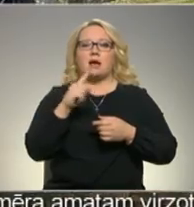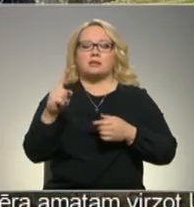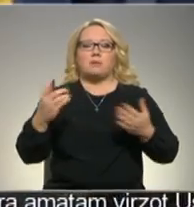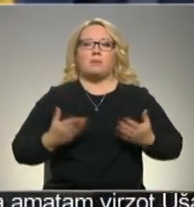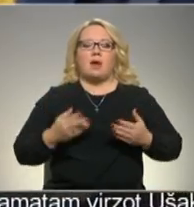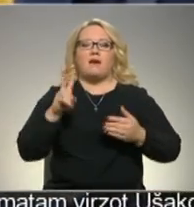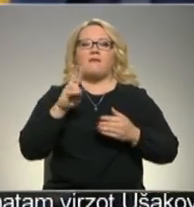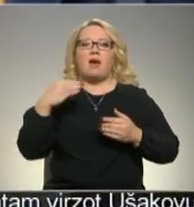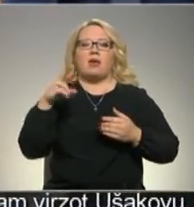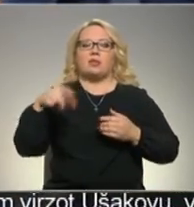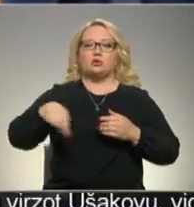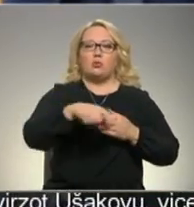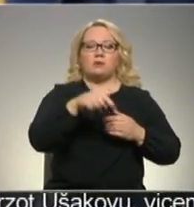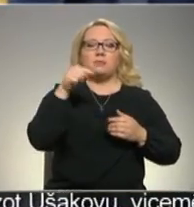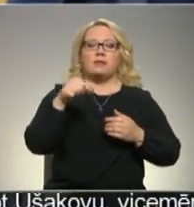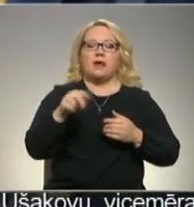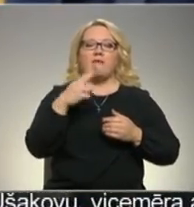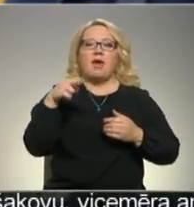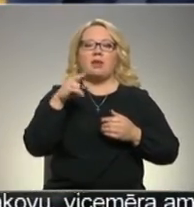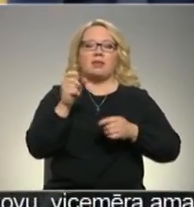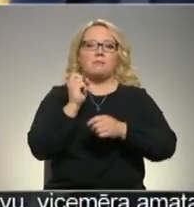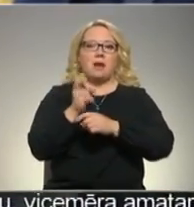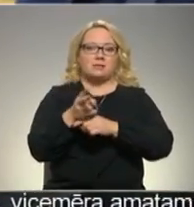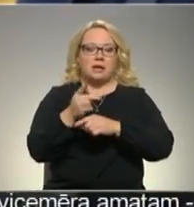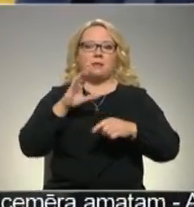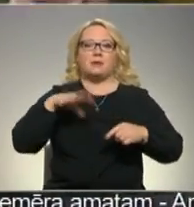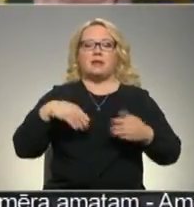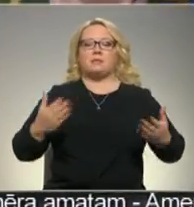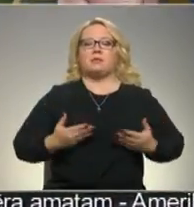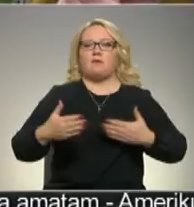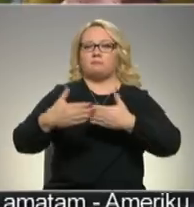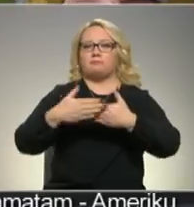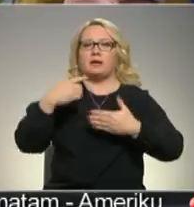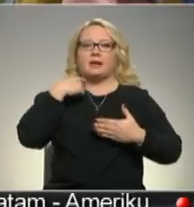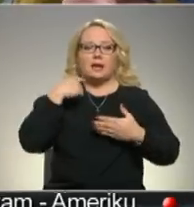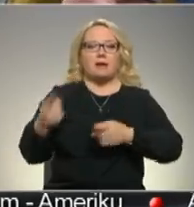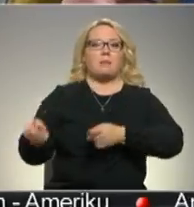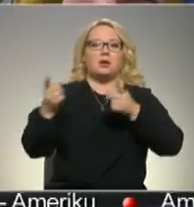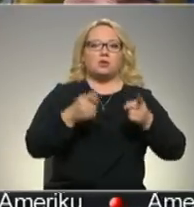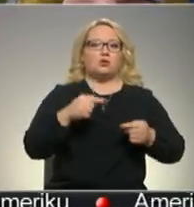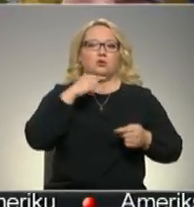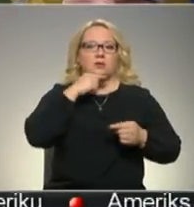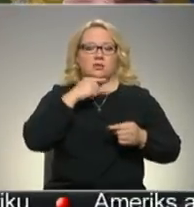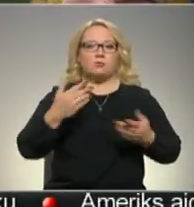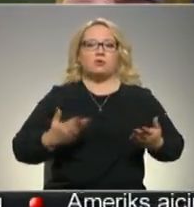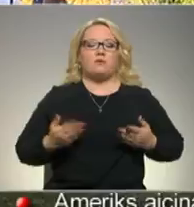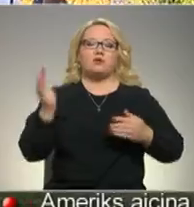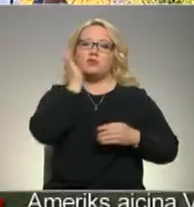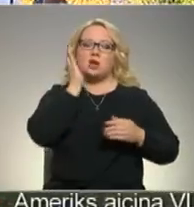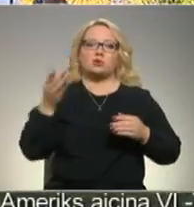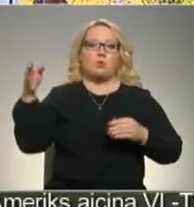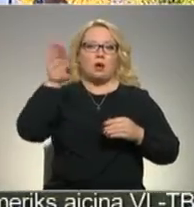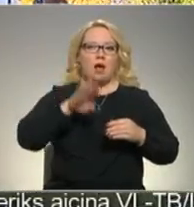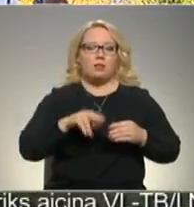pie vendi supas, bet no šīs teritorijas vendi padzīti. Tālāk vendi dzīvojuši arī pie Rīgas, līdz tie pārcēlušies uz cēsīm un apmetušies Riekstu kalnā.